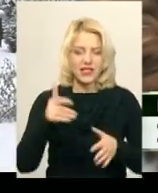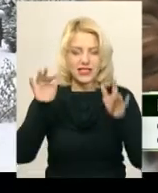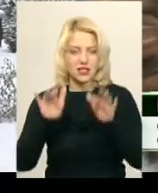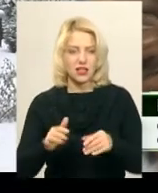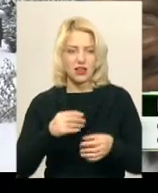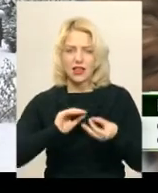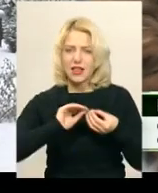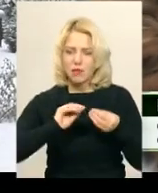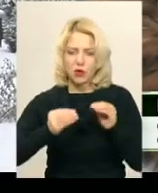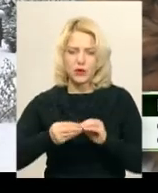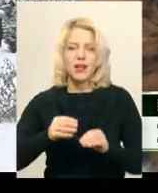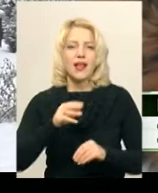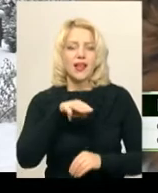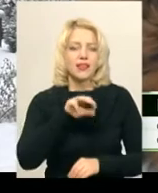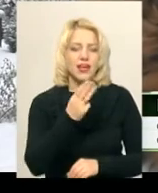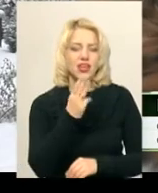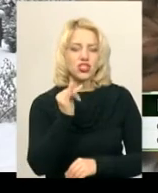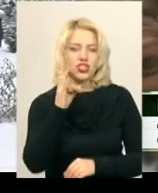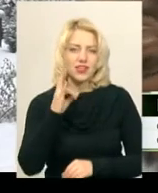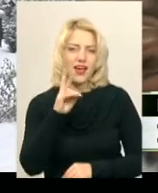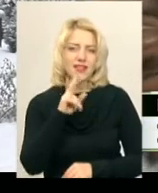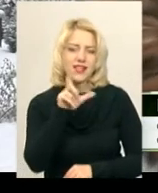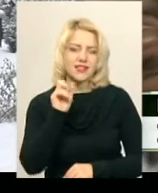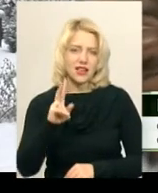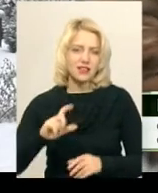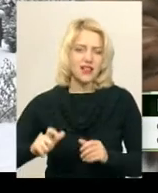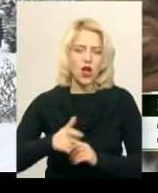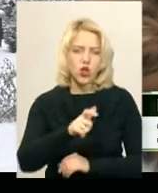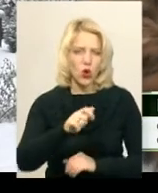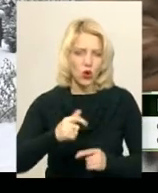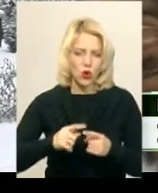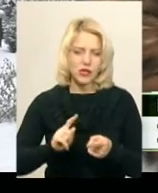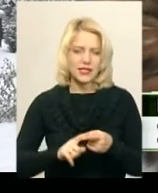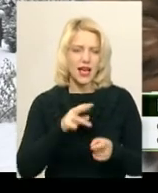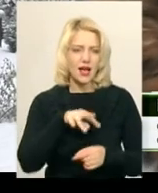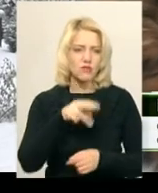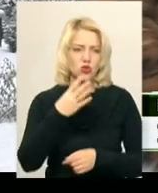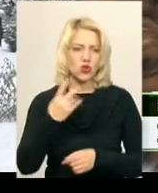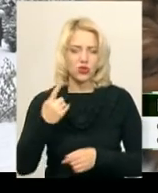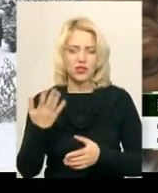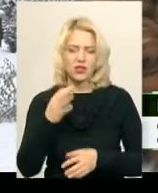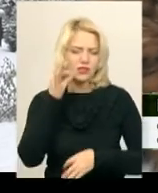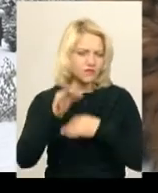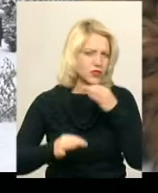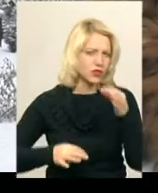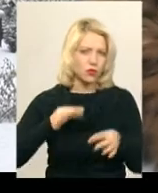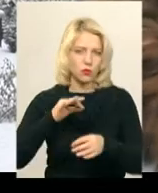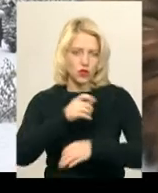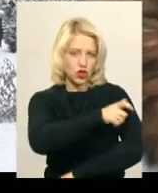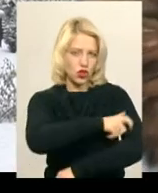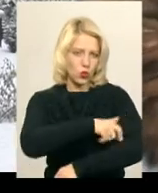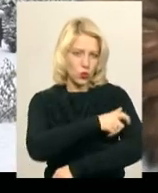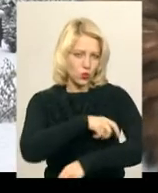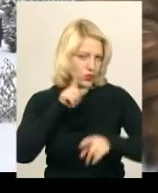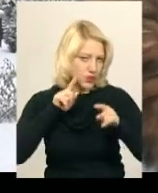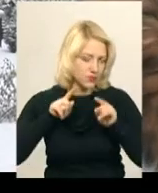наша – це тещин язик на автомобільній дорозі Н03, яка цілодобово чергується і в якій приділяється особлива увага